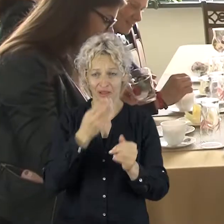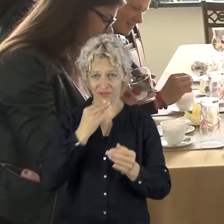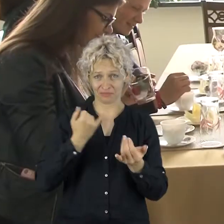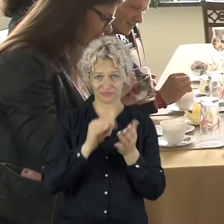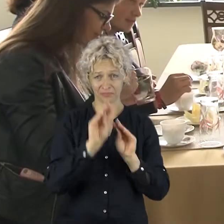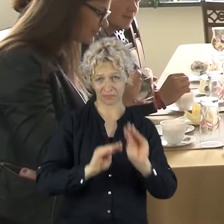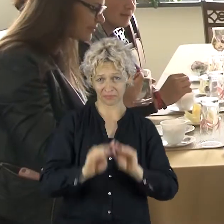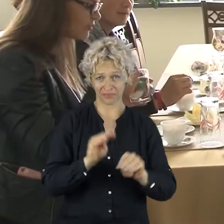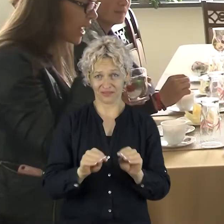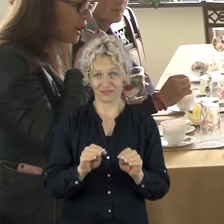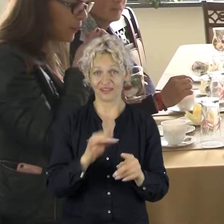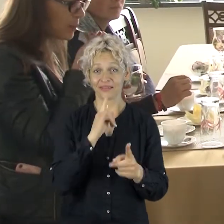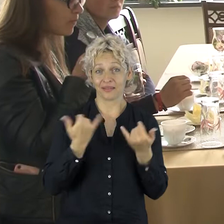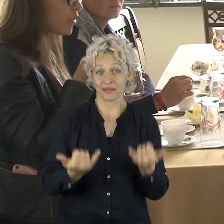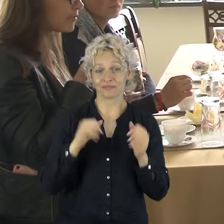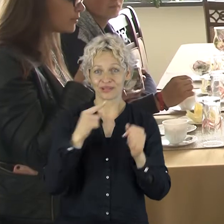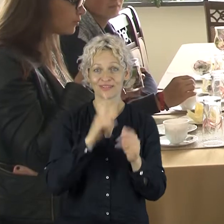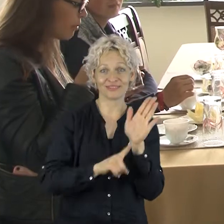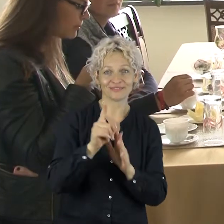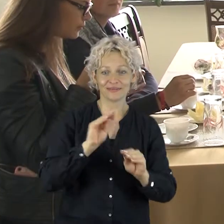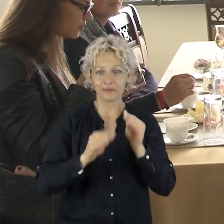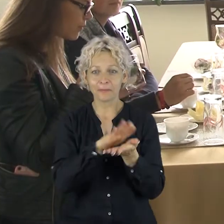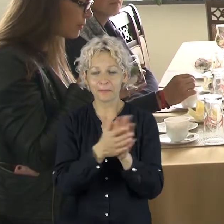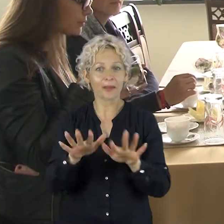pradėti ruoštis išskirtiniam tiečio sveikinimui.